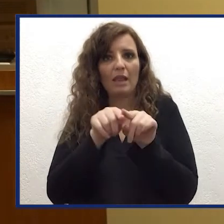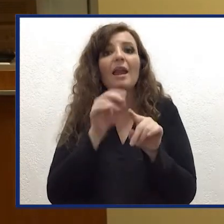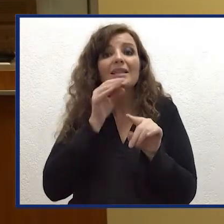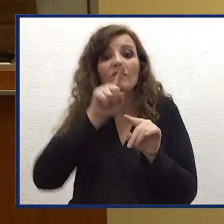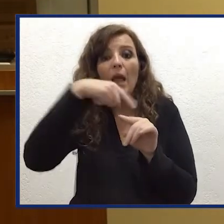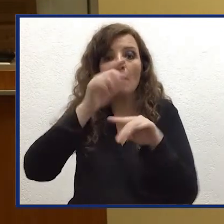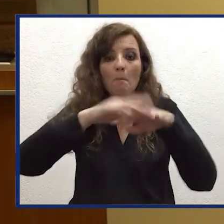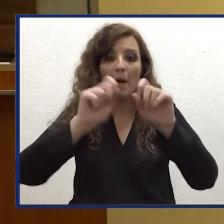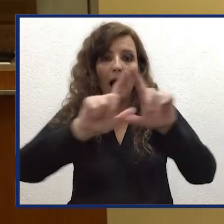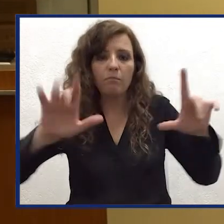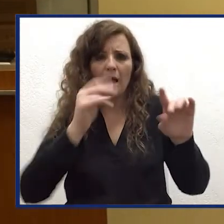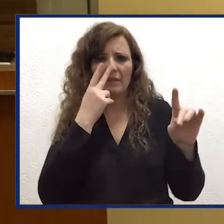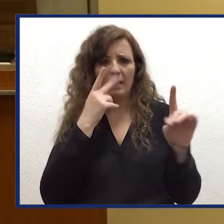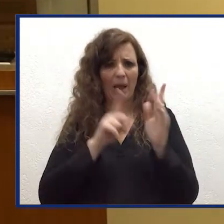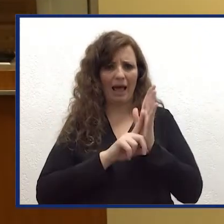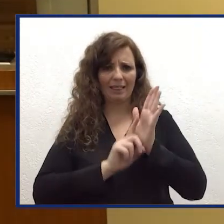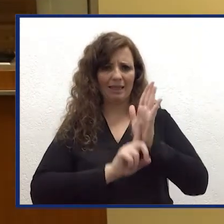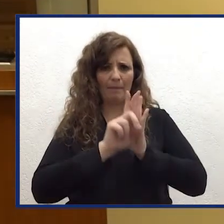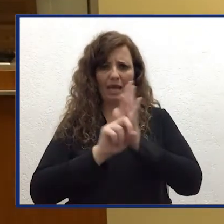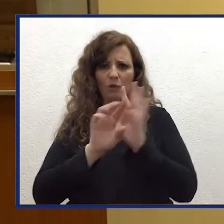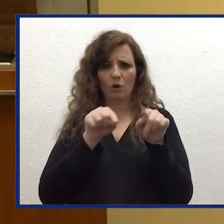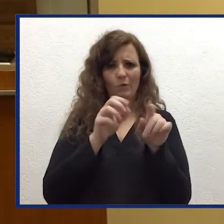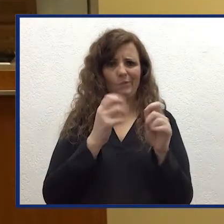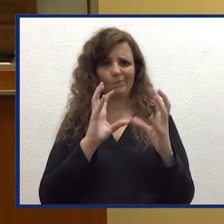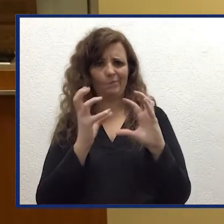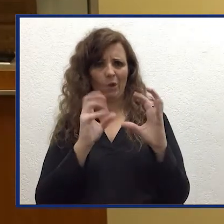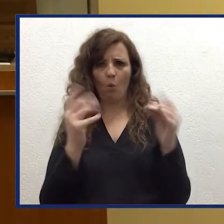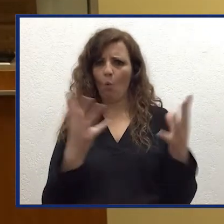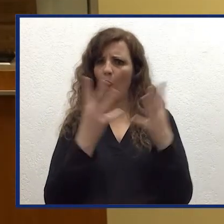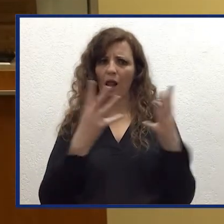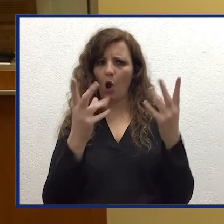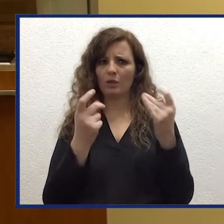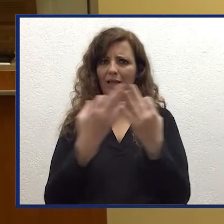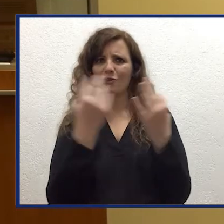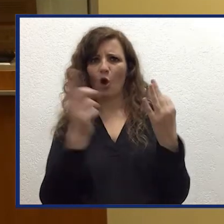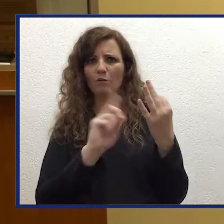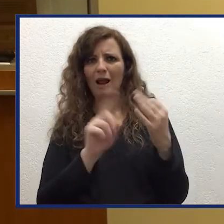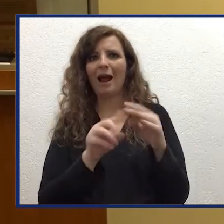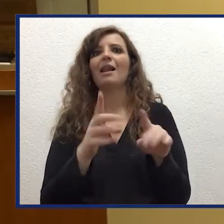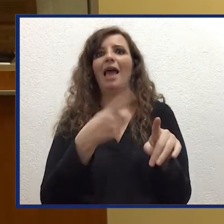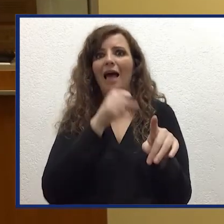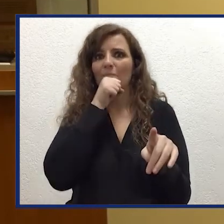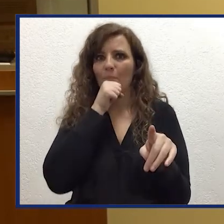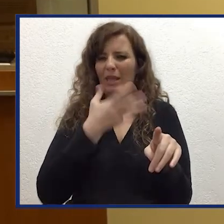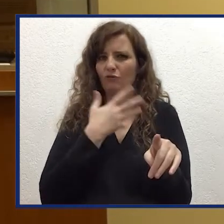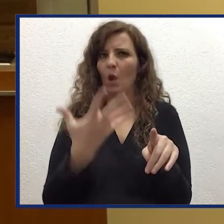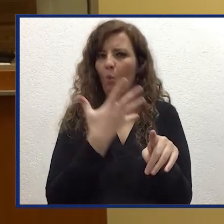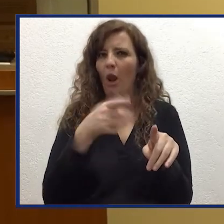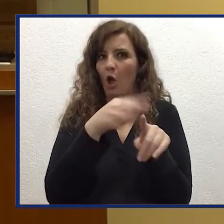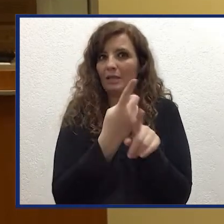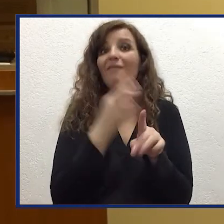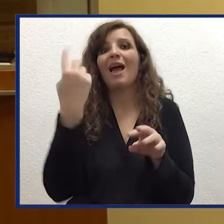visualizzare sulla mappa le anomalie termiche che vengono rilevate. Questo è un esempio relativo all